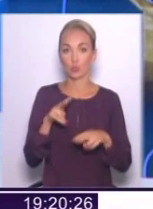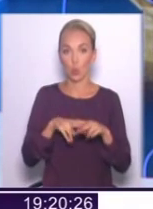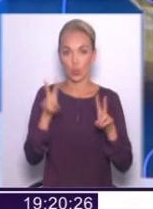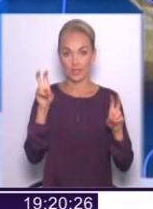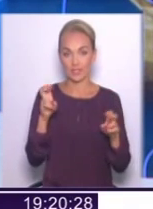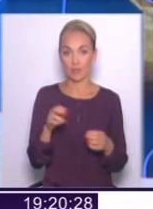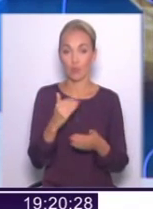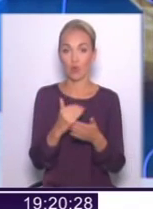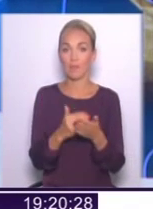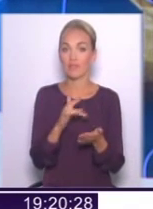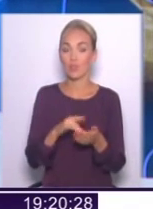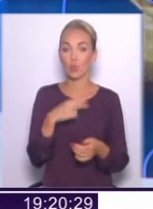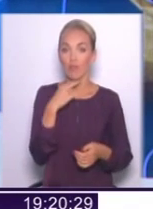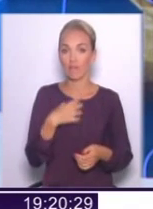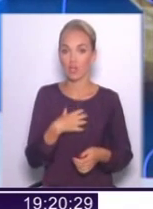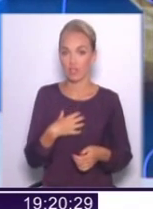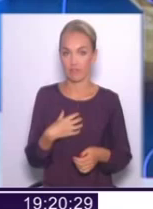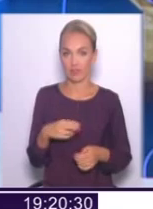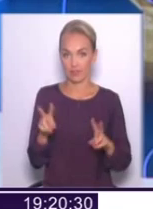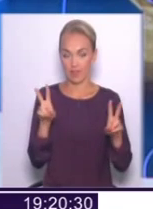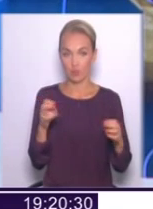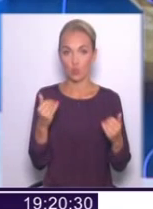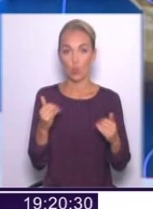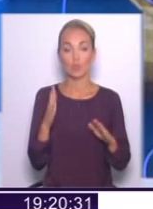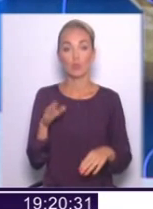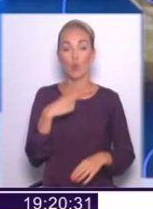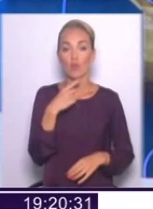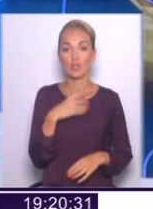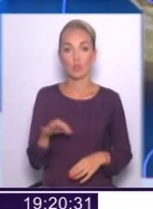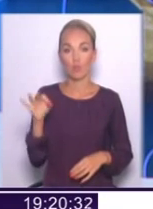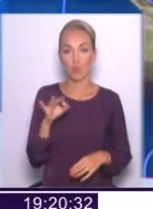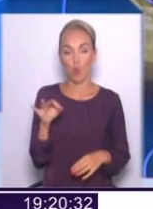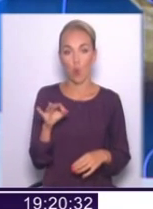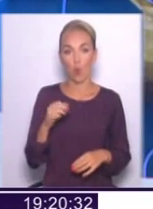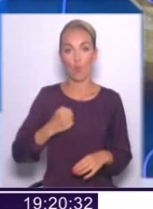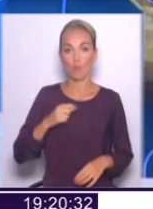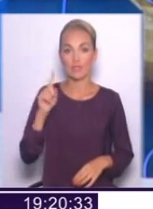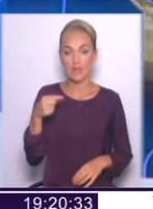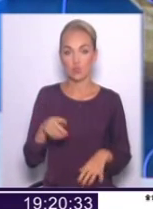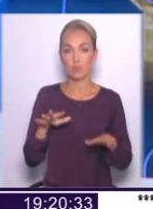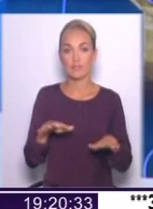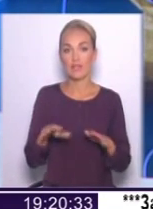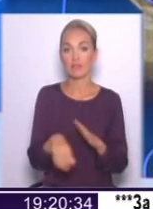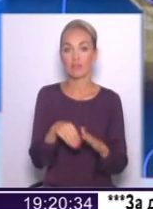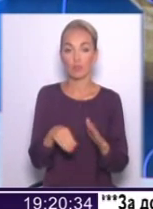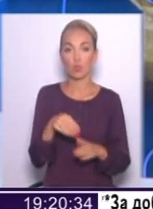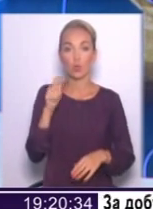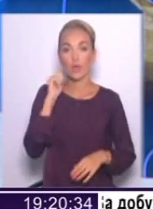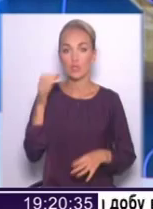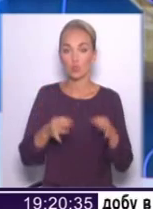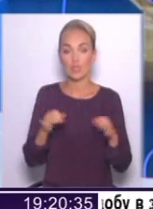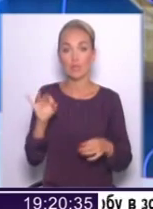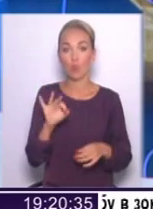уваги якої лише важливі і актуальні теми. Сьогодні ми будемо говорити про мобілізацію, про місцеві вибори, про українські суди і про